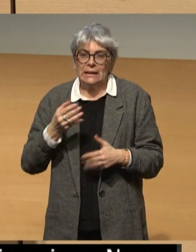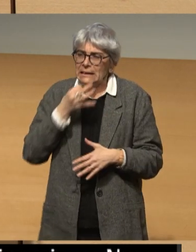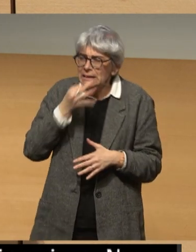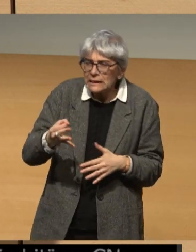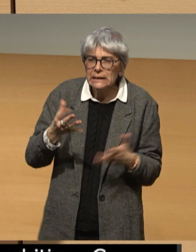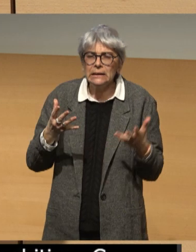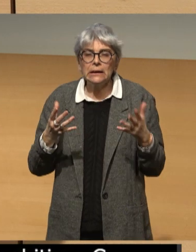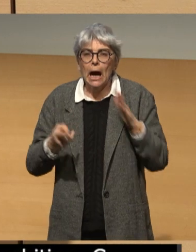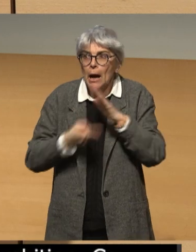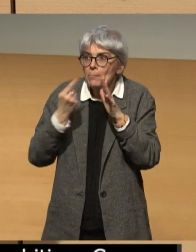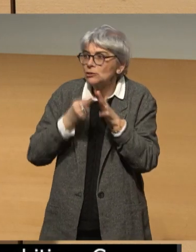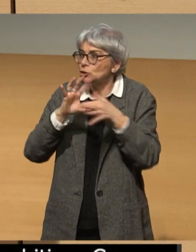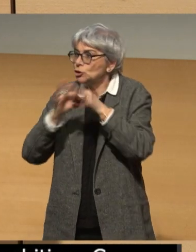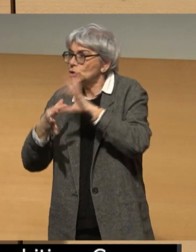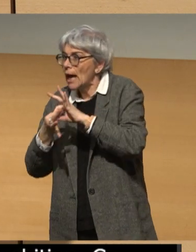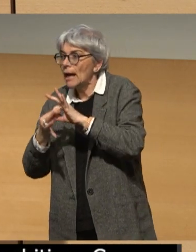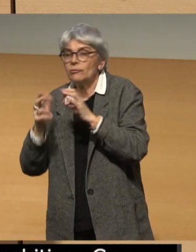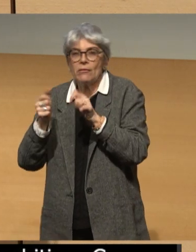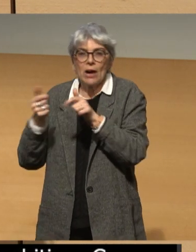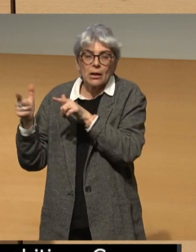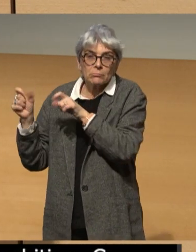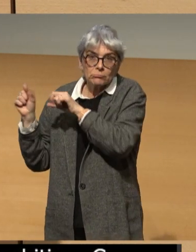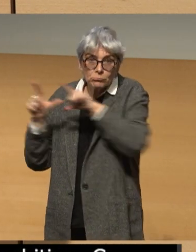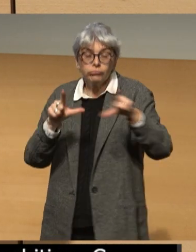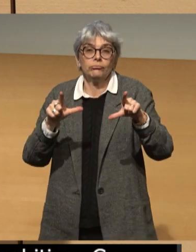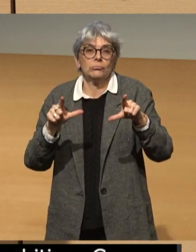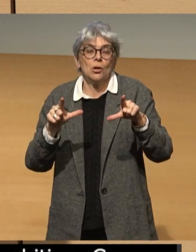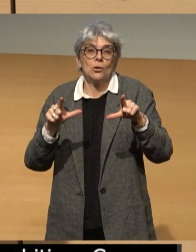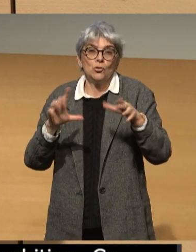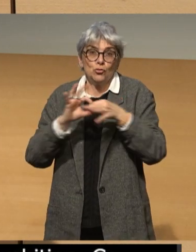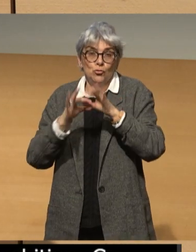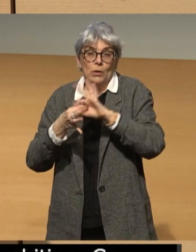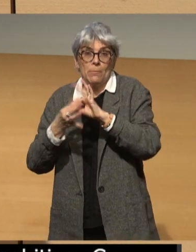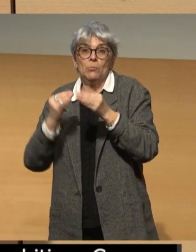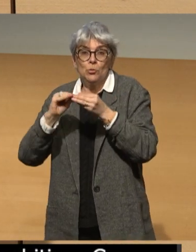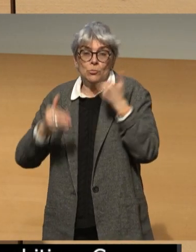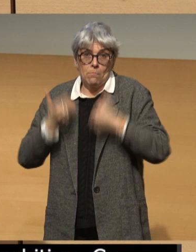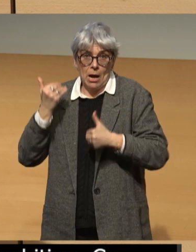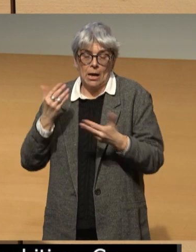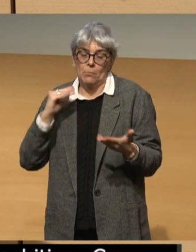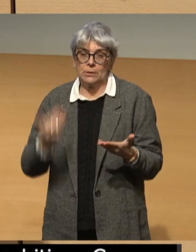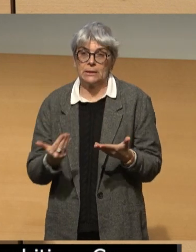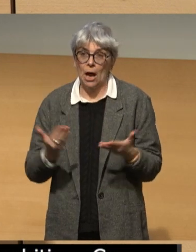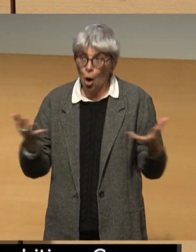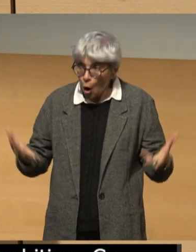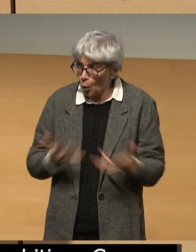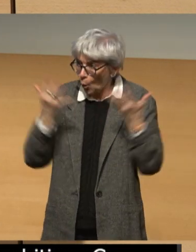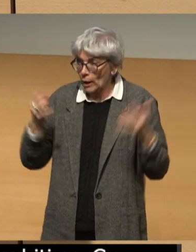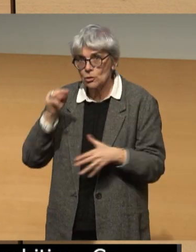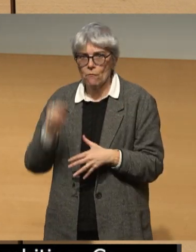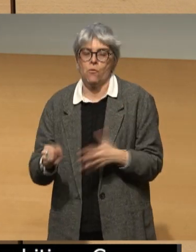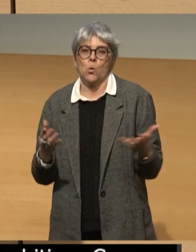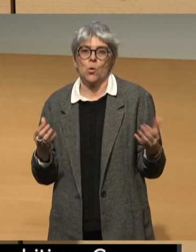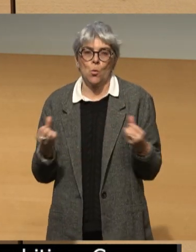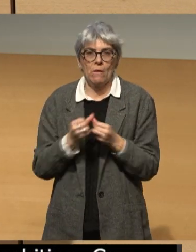chaînes qui vont retransmettre les Jeux olympiques et les Jeux paralympiques. Et je les encourage à faire